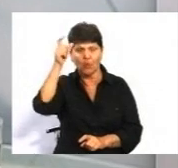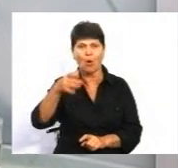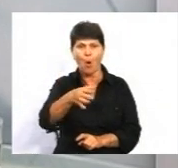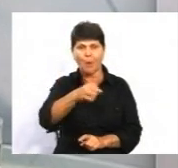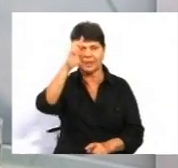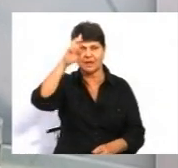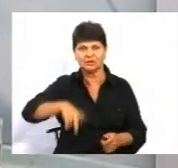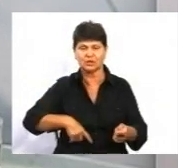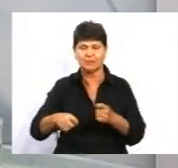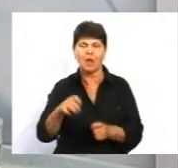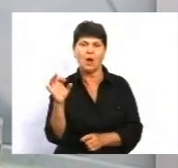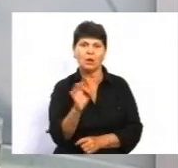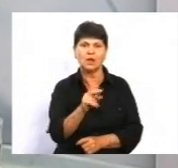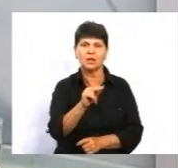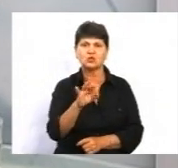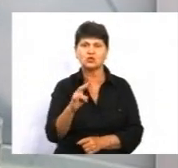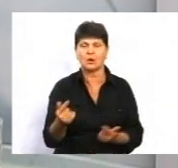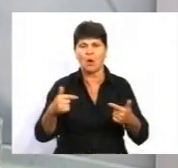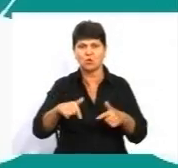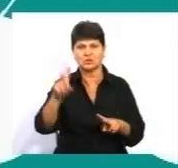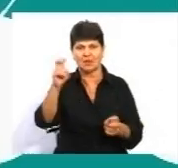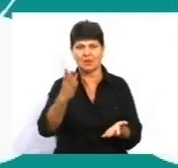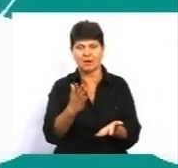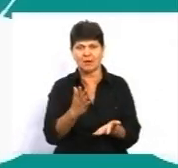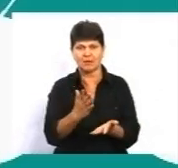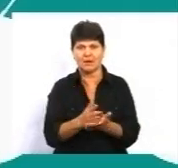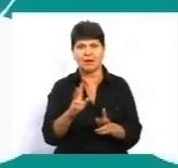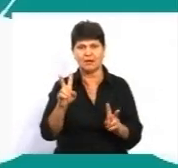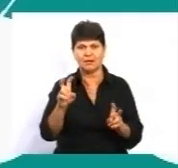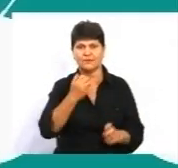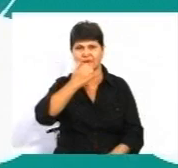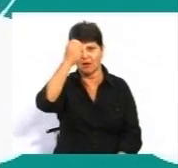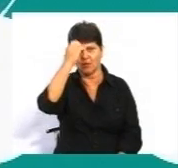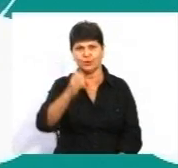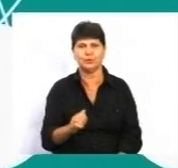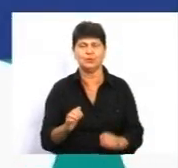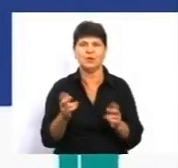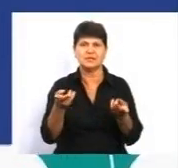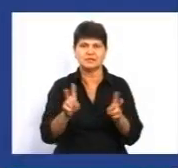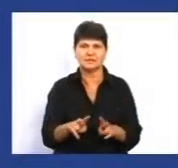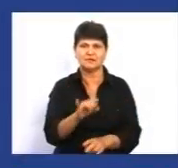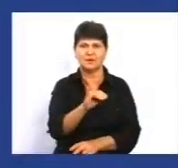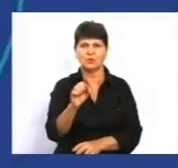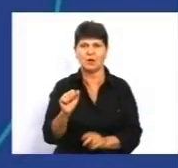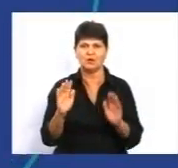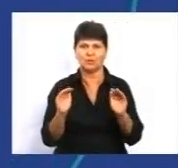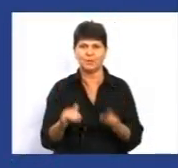адміністрації Олена Чорна була гостою теми дня. Дякую, що завітали. Дякую. Дали відповіді на запитання. Залишайтеся на Суспільні.